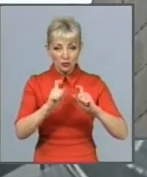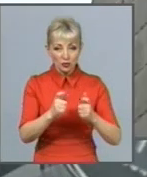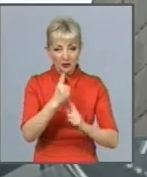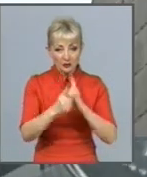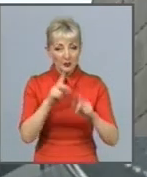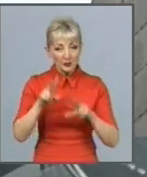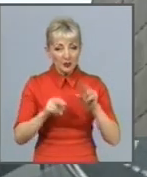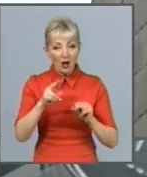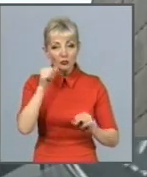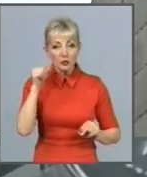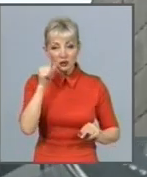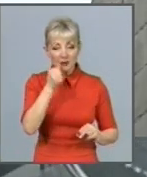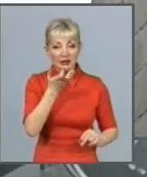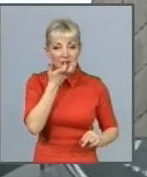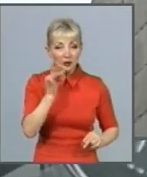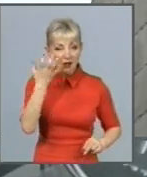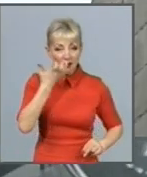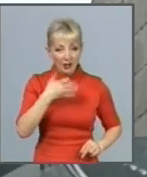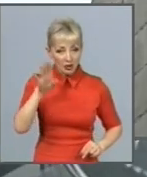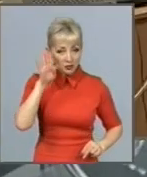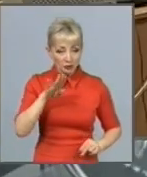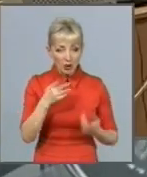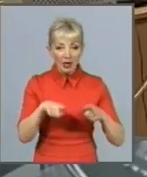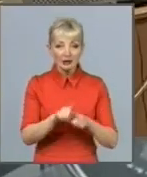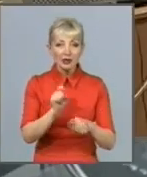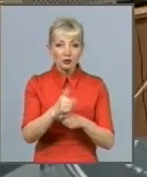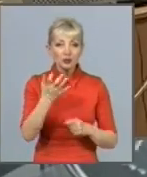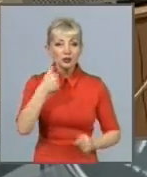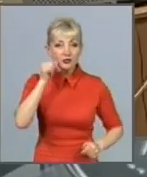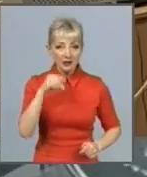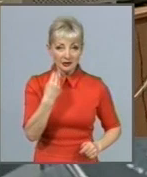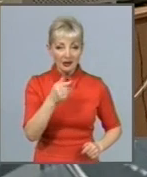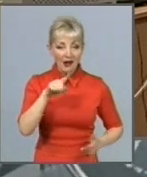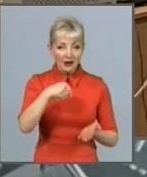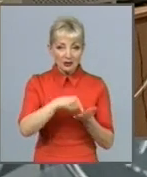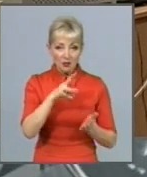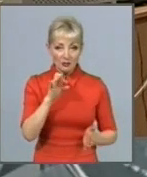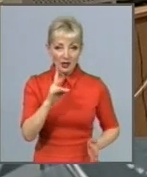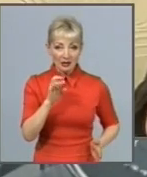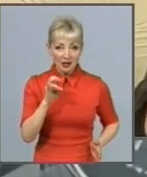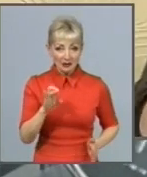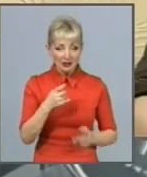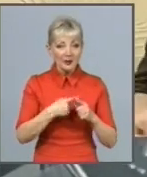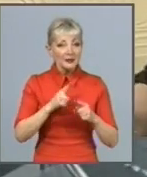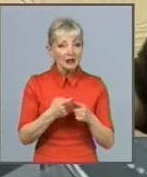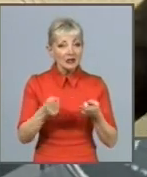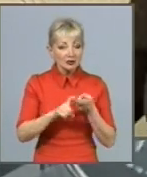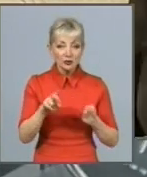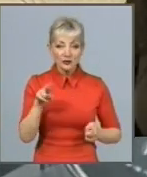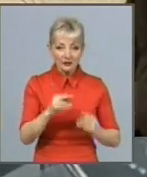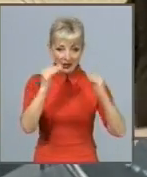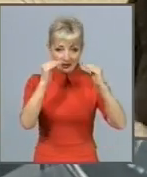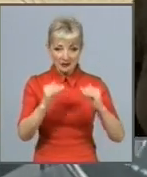тепло та гарячу воду. Відповідне доручення ще вчора дав міський голова Геннадій Кернес. Це пов'язано з тим, що у січні знизили фактичну вартість